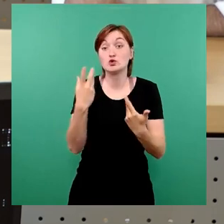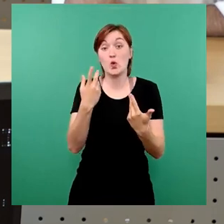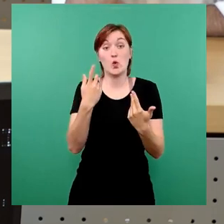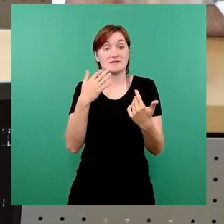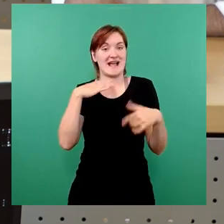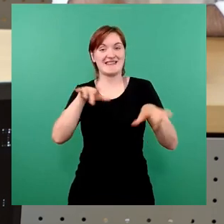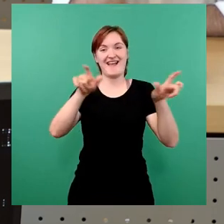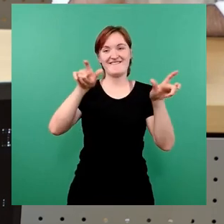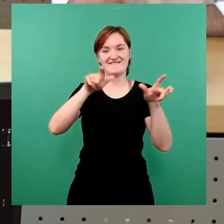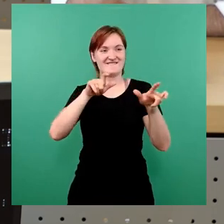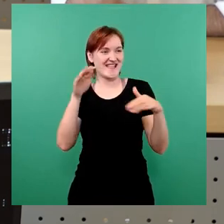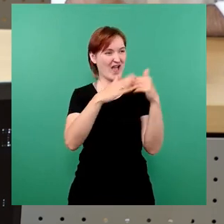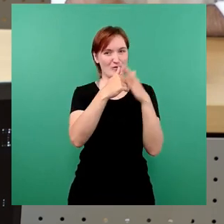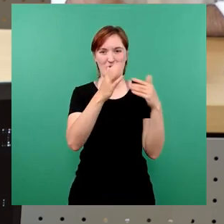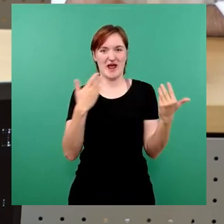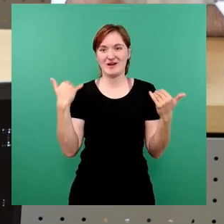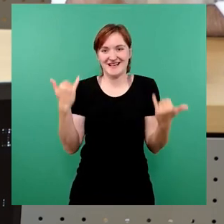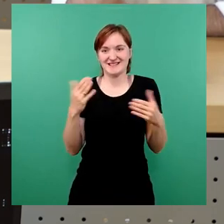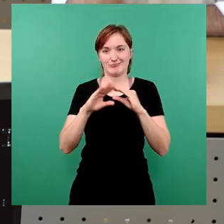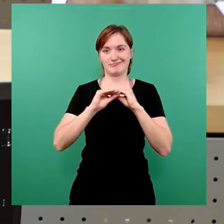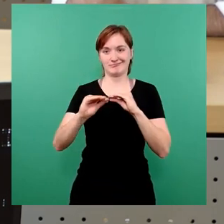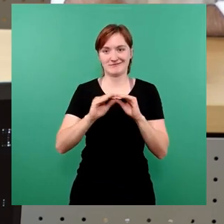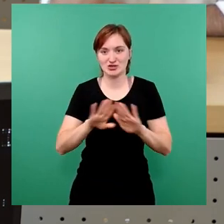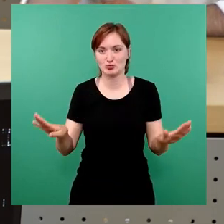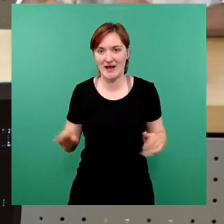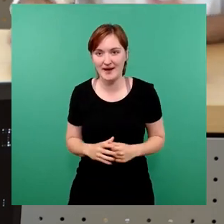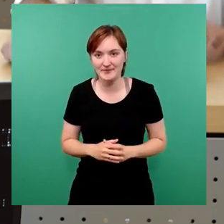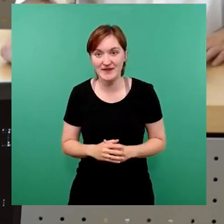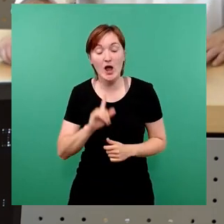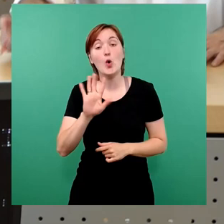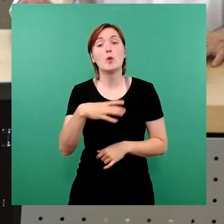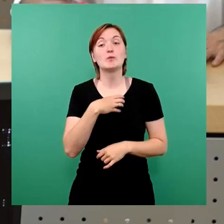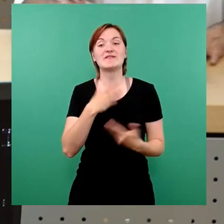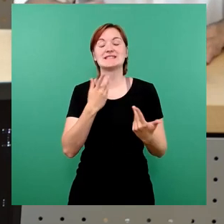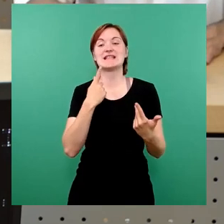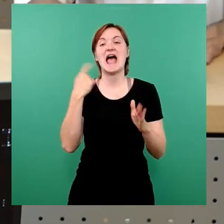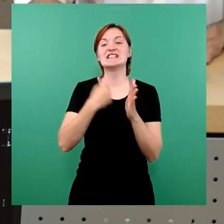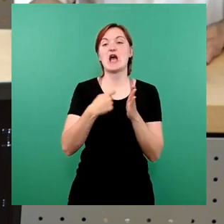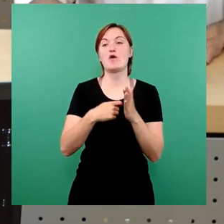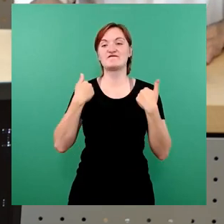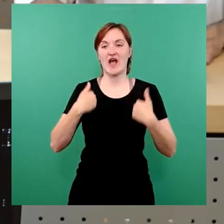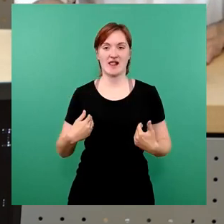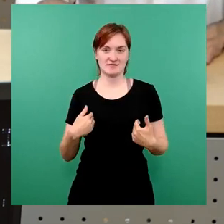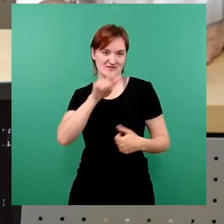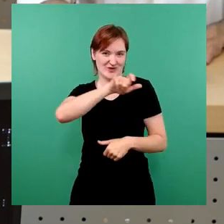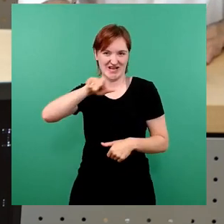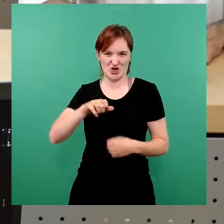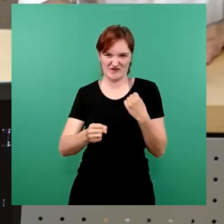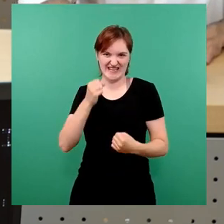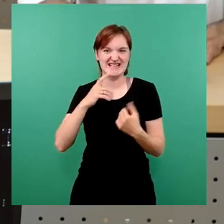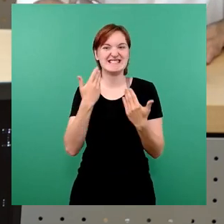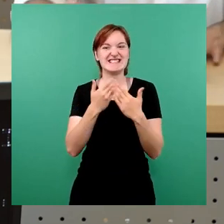Und was wir auch gesehen haben, und das ist ein ganz großes Problem, wir haben ein völlig verändertes Kaufverhalten. Damit kämpfen vor allem auch kleinere